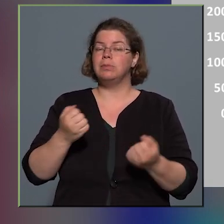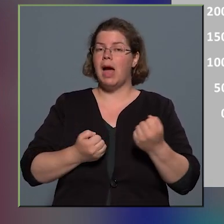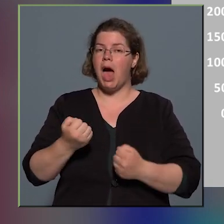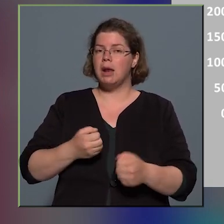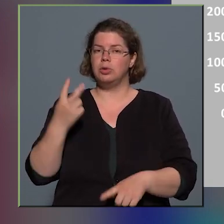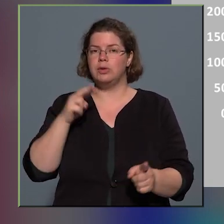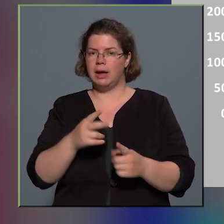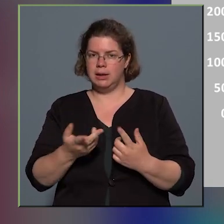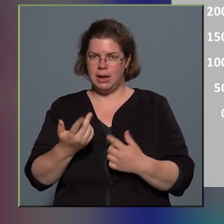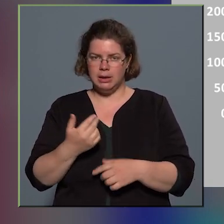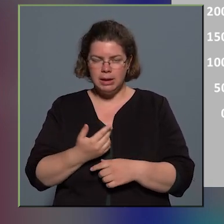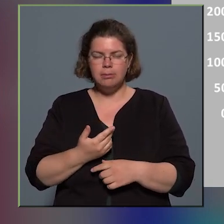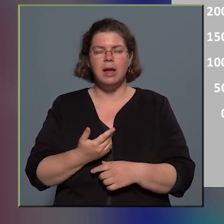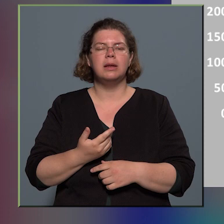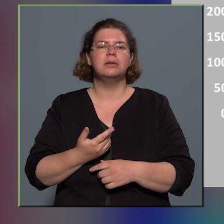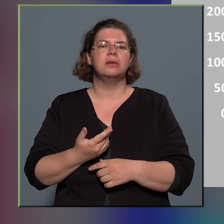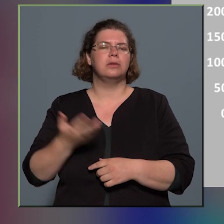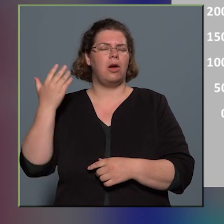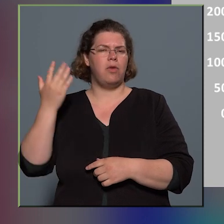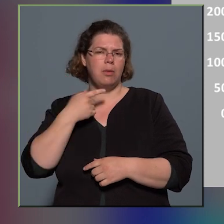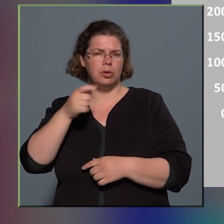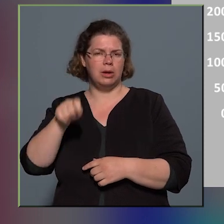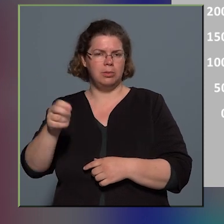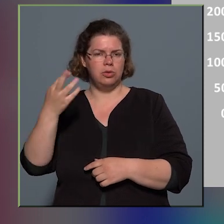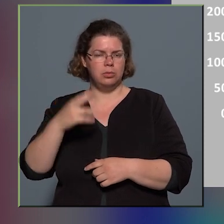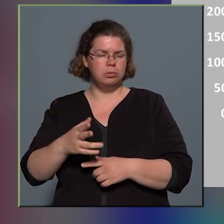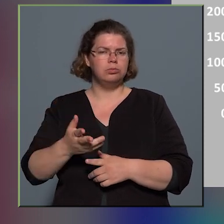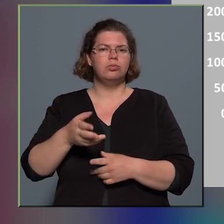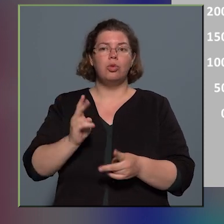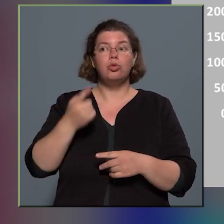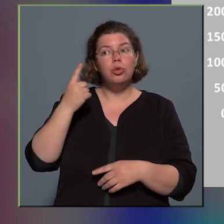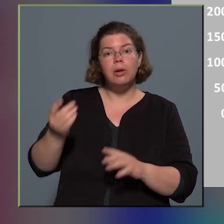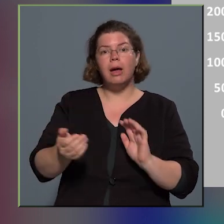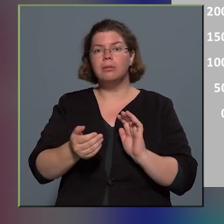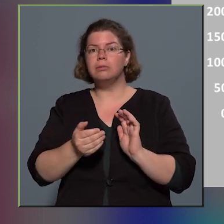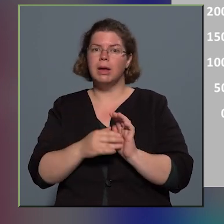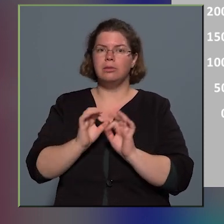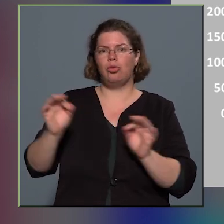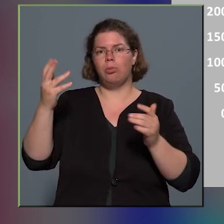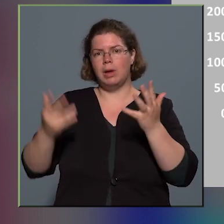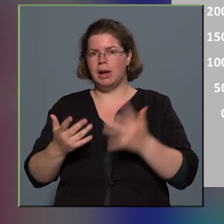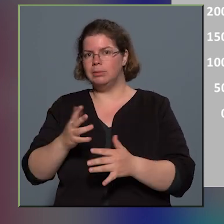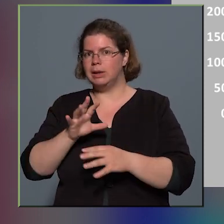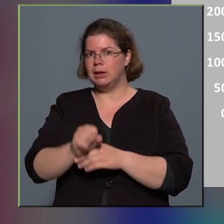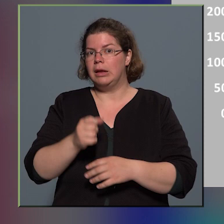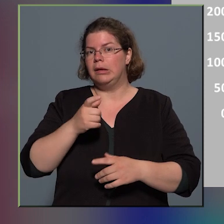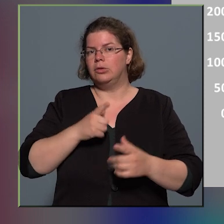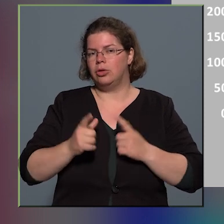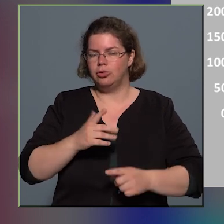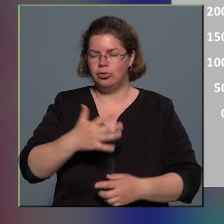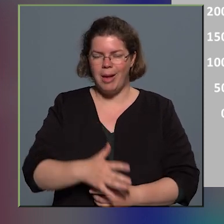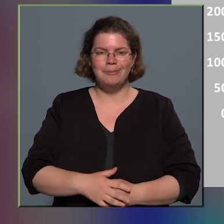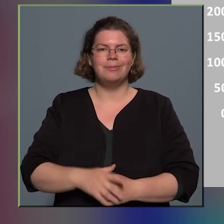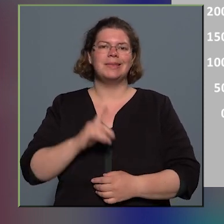tavaly pont Kapsa Endur képviselő úr mondta, hogy tudunk-e még ettől jobban nekik lényeket elérni? Én sajnos nem, de